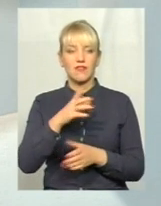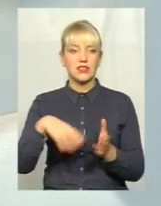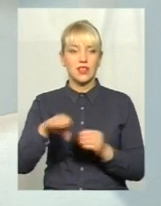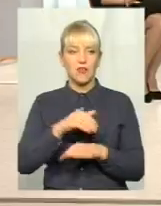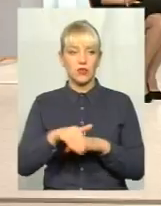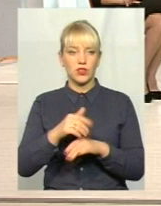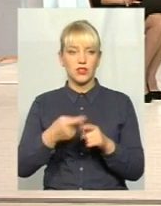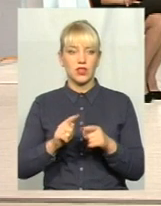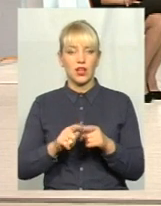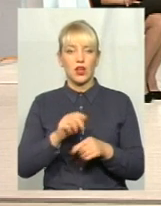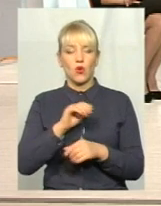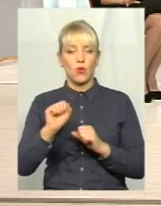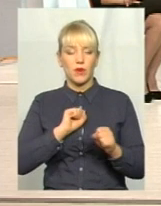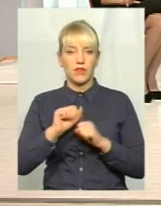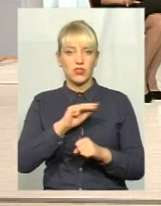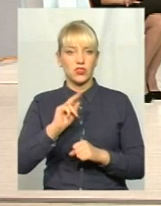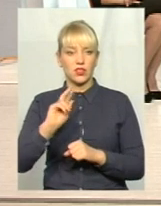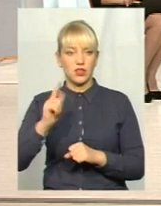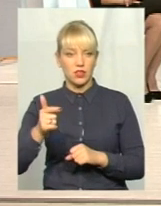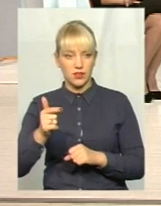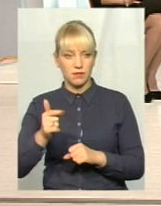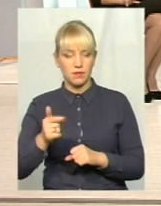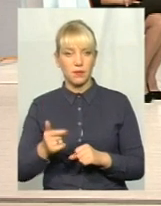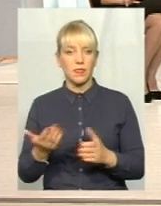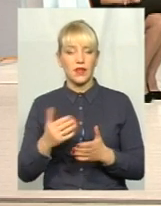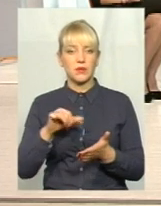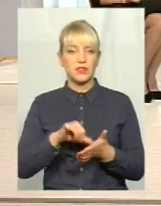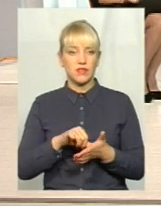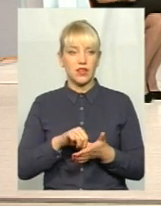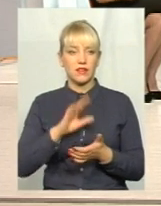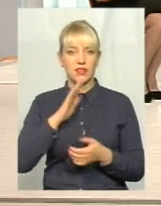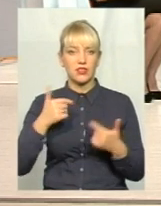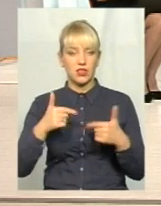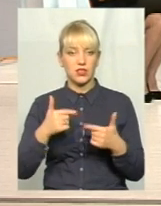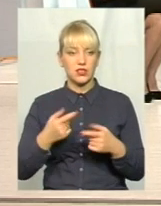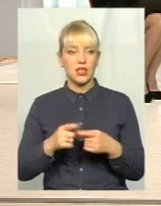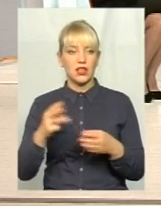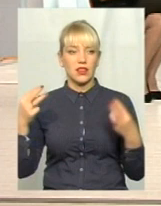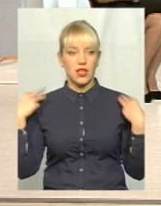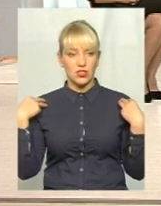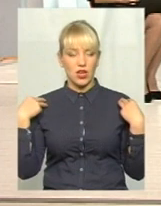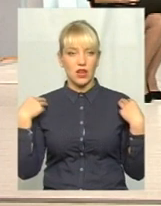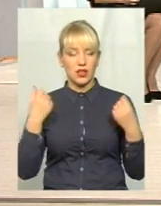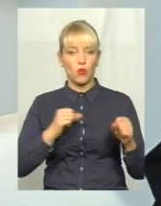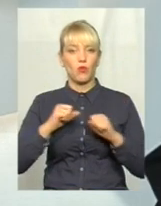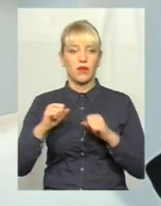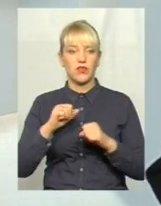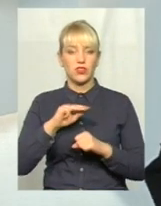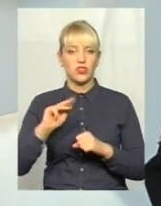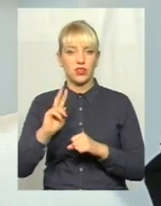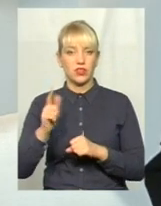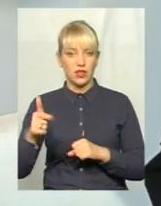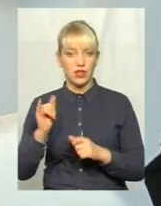Це в нас управління житлово-комунального господарства, яку представляє наш гіст студій, це начальник цього управління. І